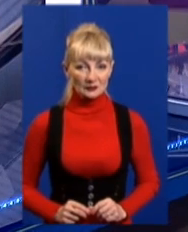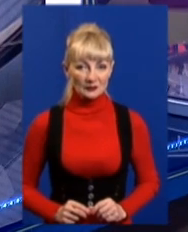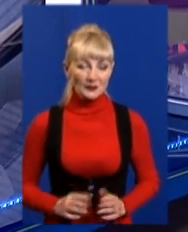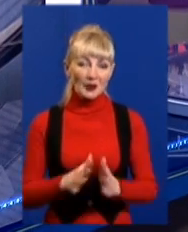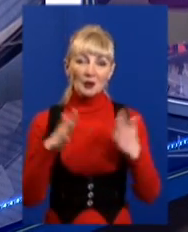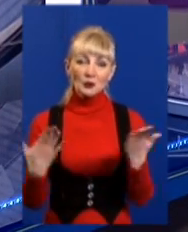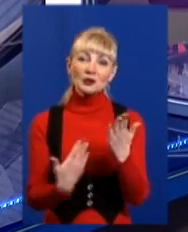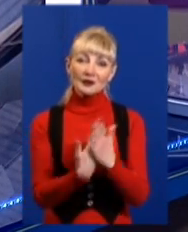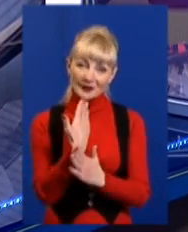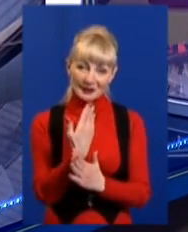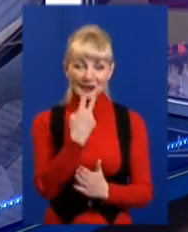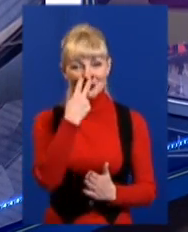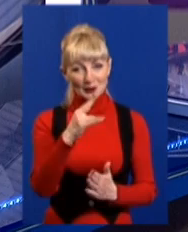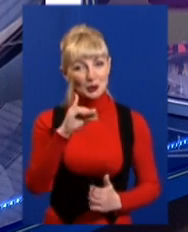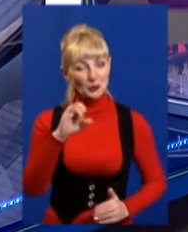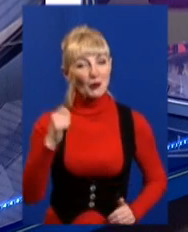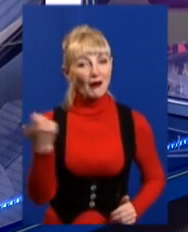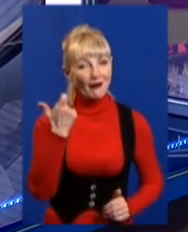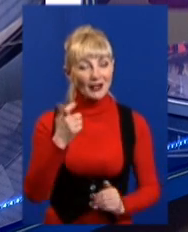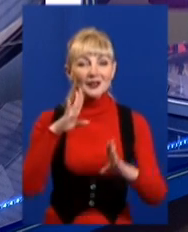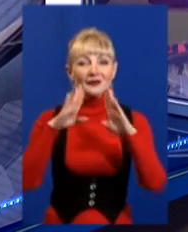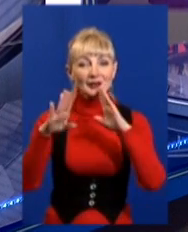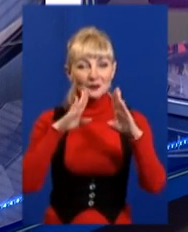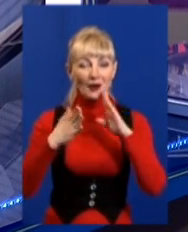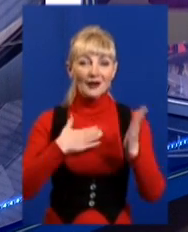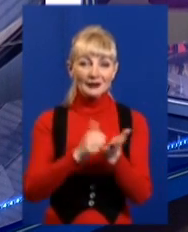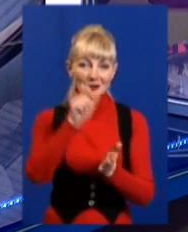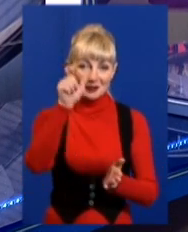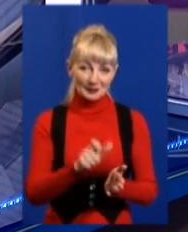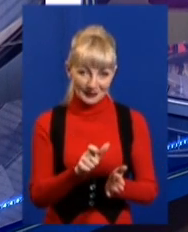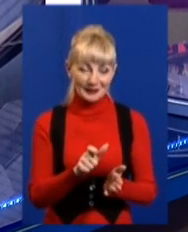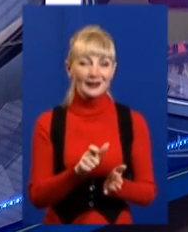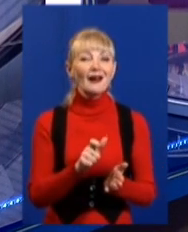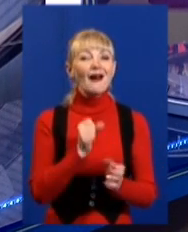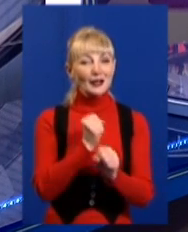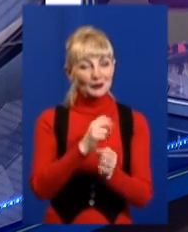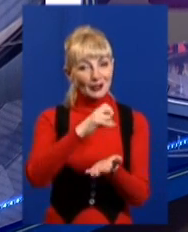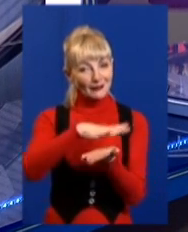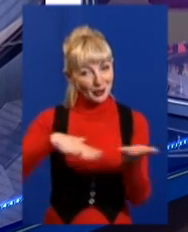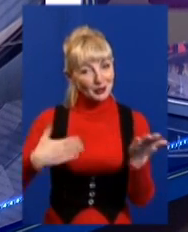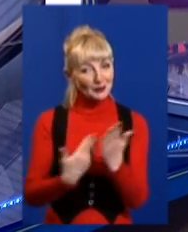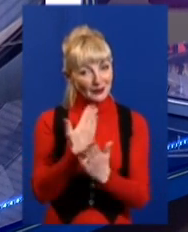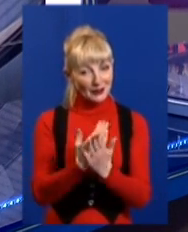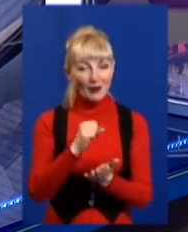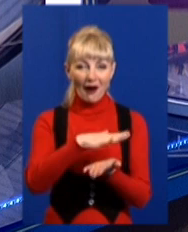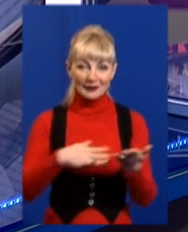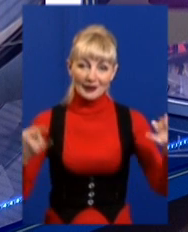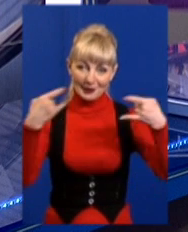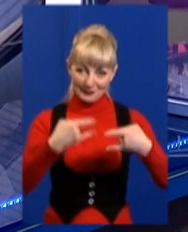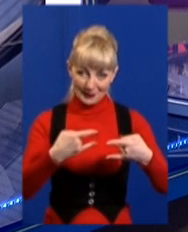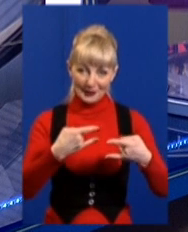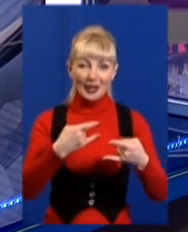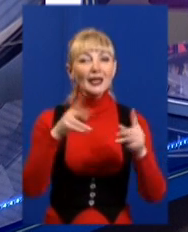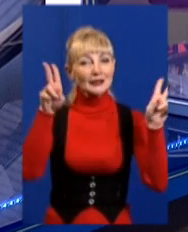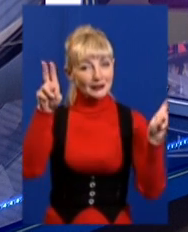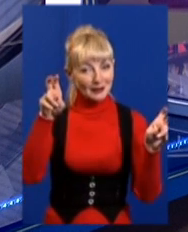Більше новин ви знайдете на сторінці ЮАХ Харків у Фейсбук. Наші кореспонденти працюють над наступними випусками новин. Ну а далі ефір каналу продовжить